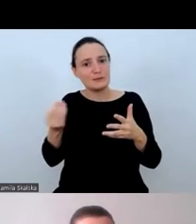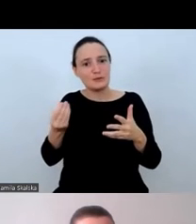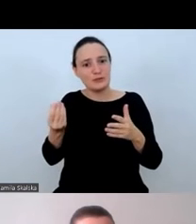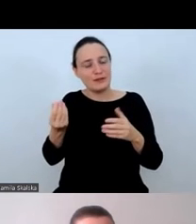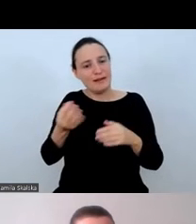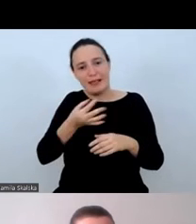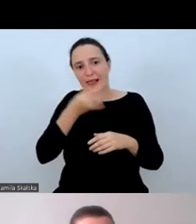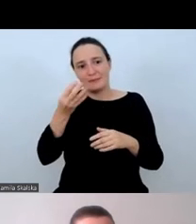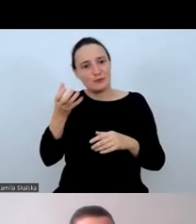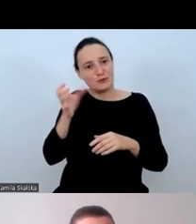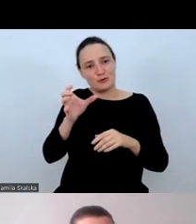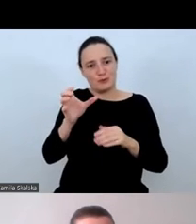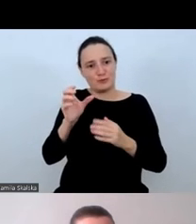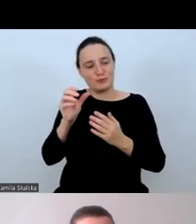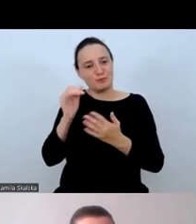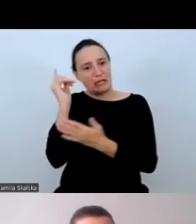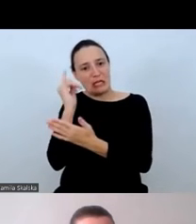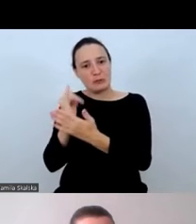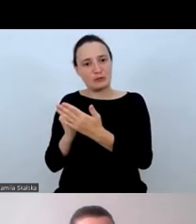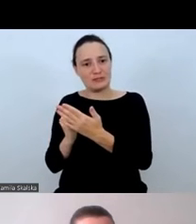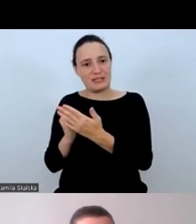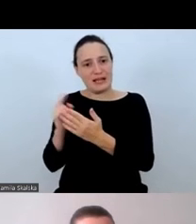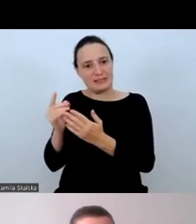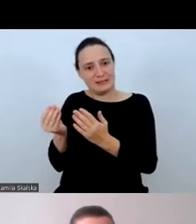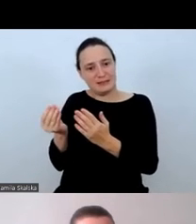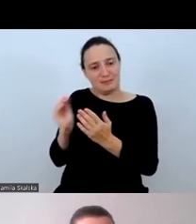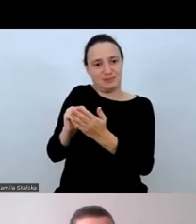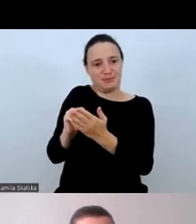ilustrację procesu monitorowania.